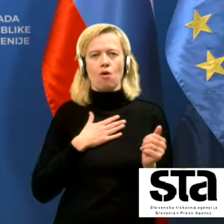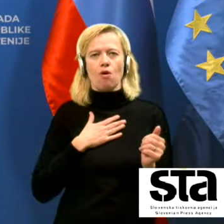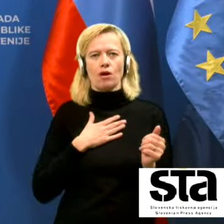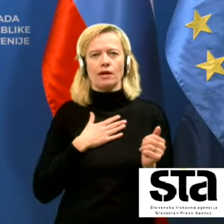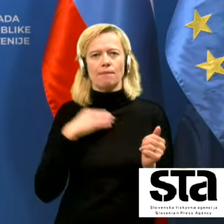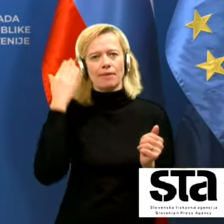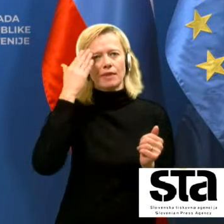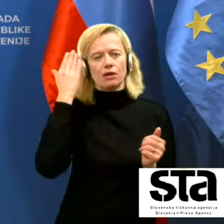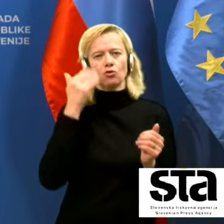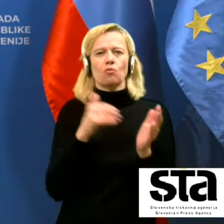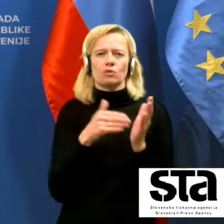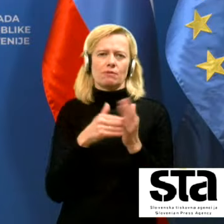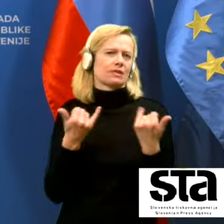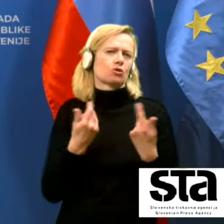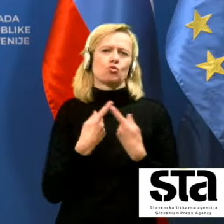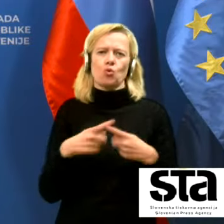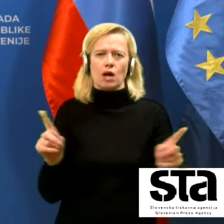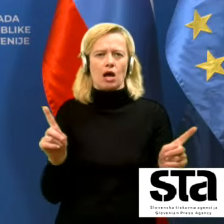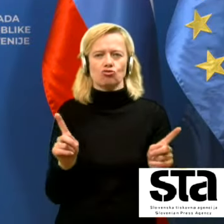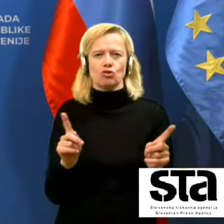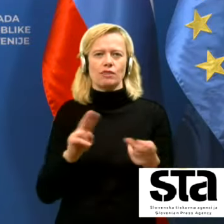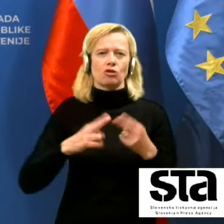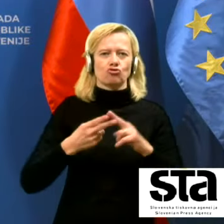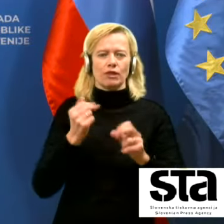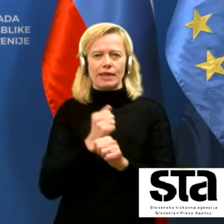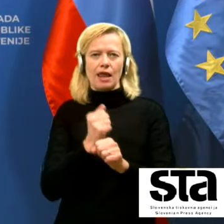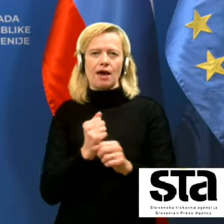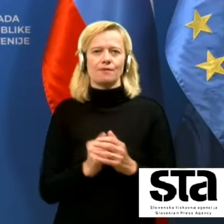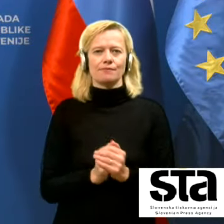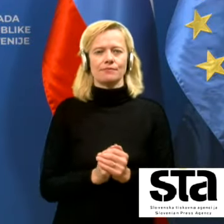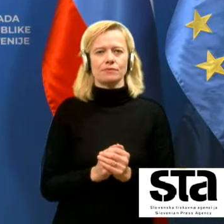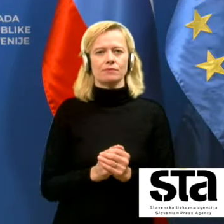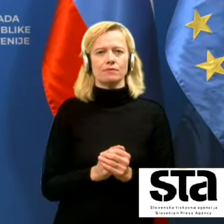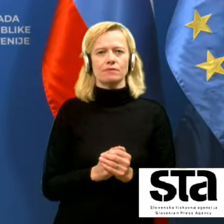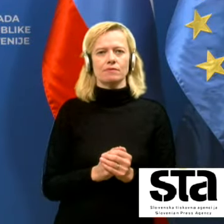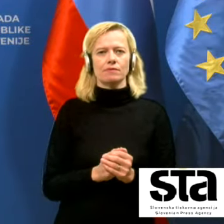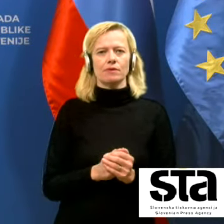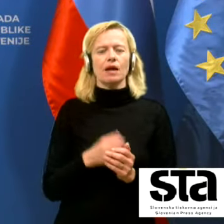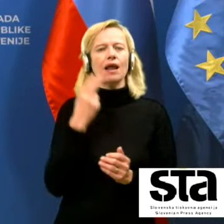drugačen pristop zdaj a ja, še KPK